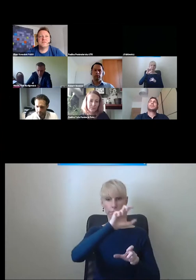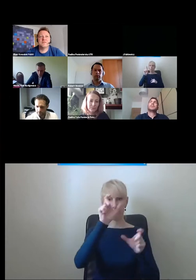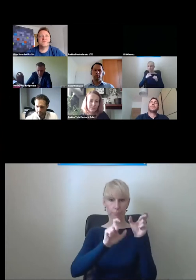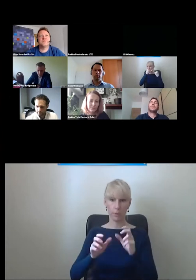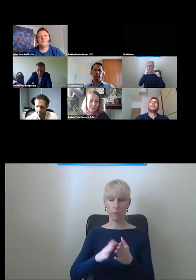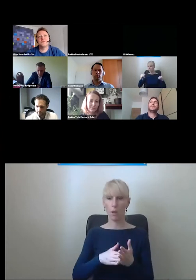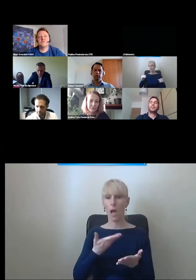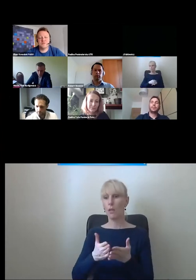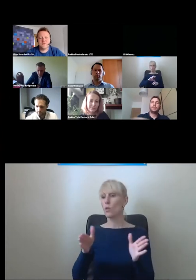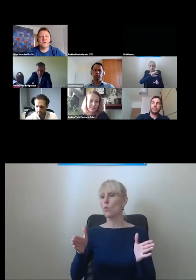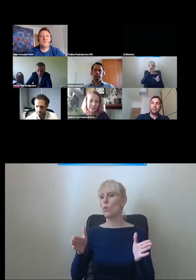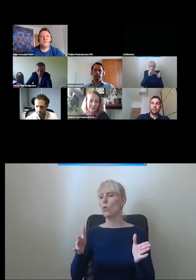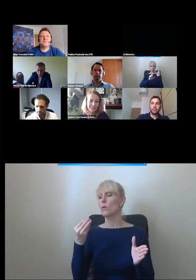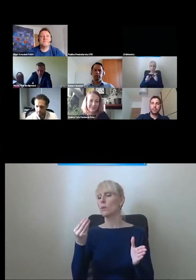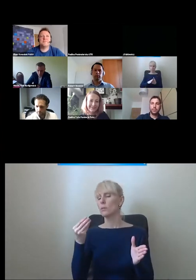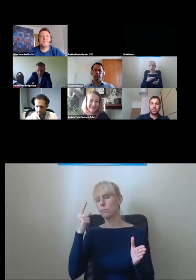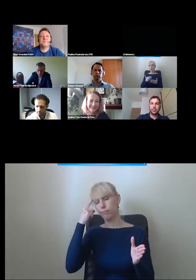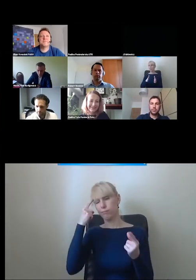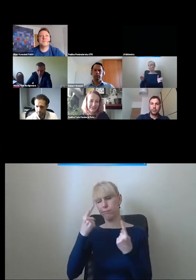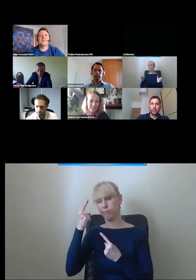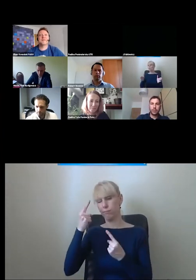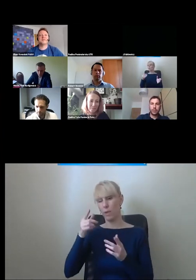kombinować skąd by wziąć drogę wolną.